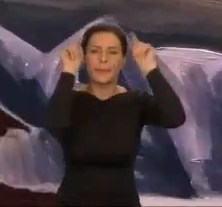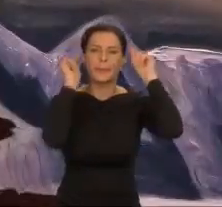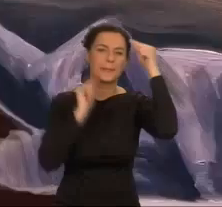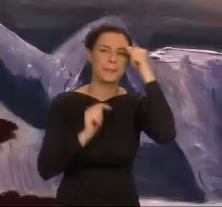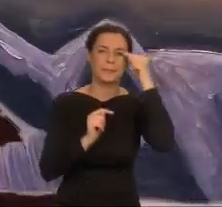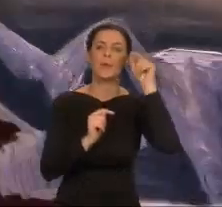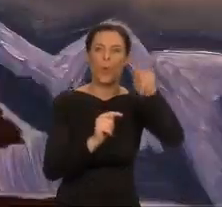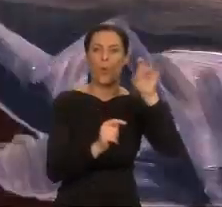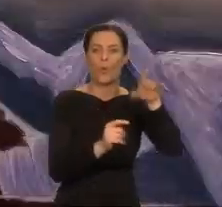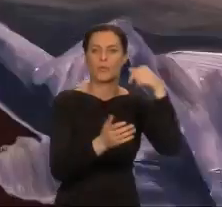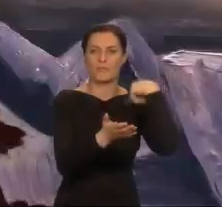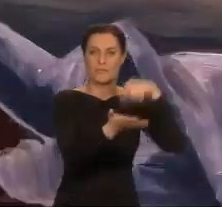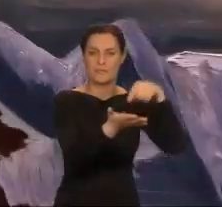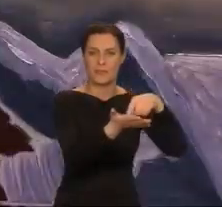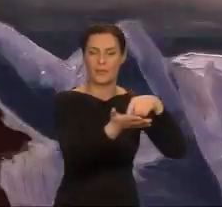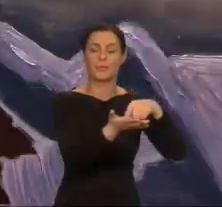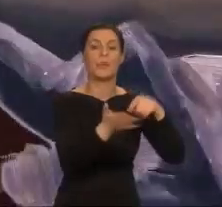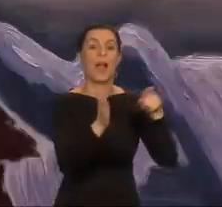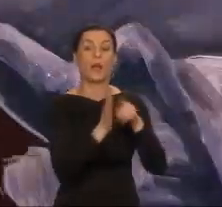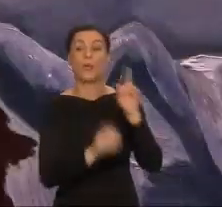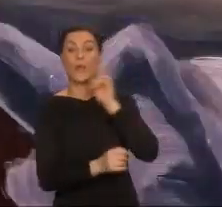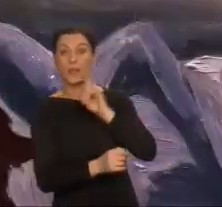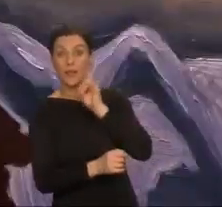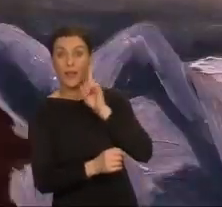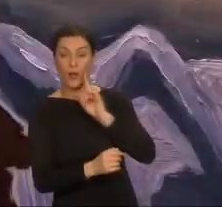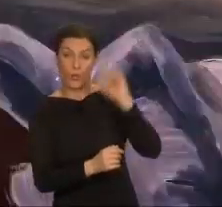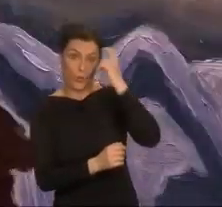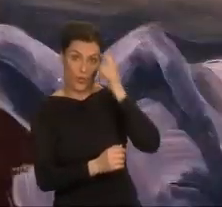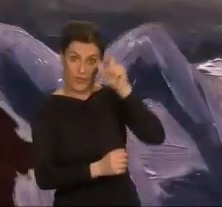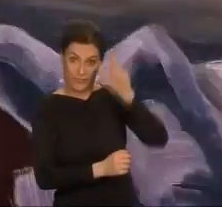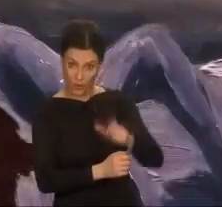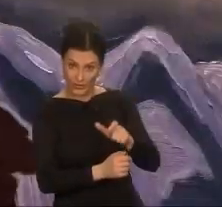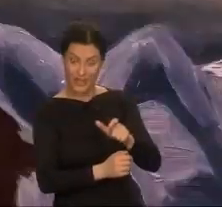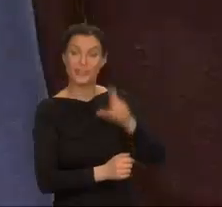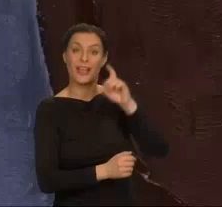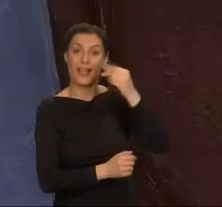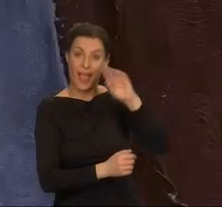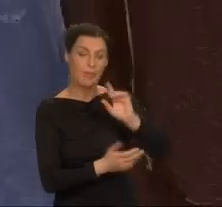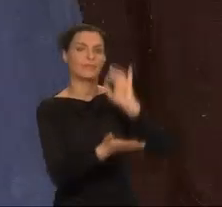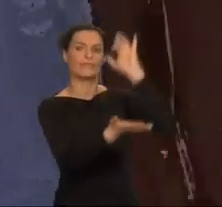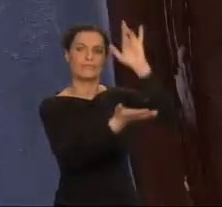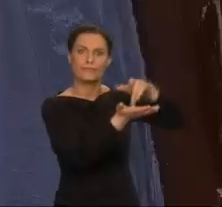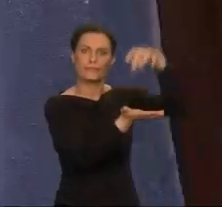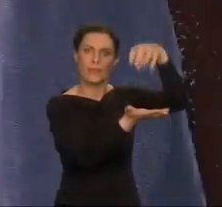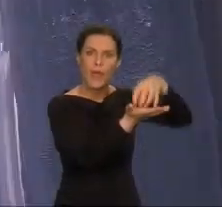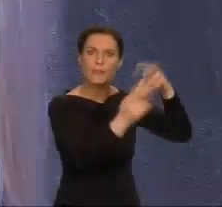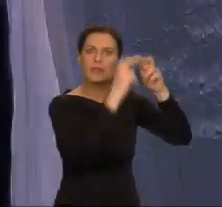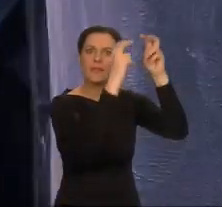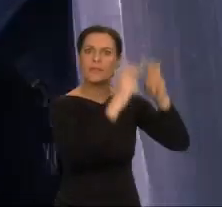Zimą Geda i siedmiu innych chłopców posłano na północny kraniec wyspy Rock, gdzie stoi wieża osobna.